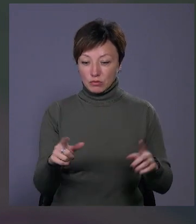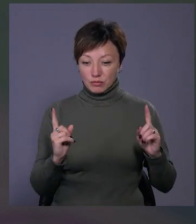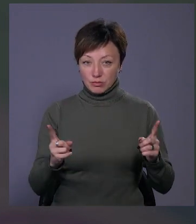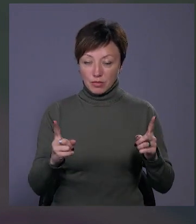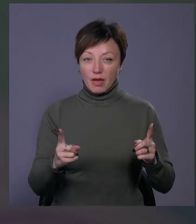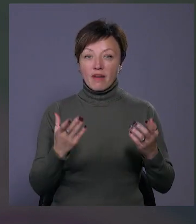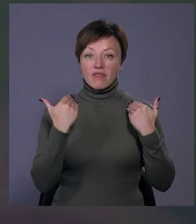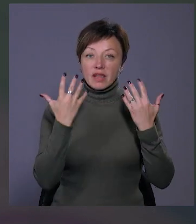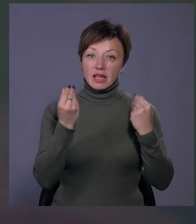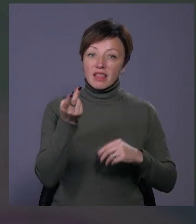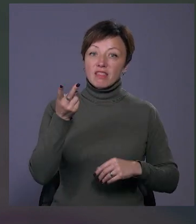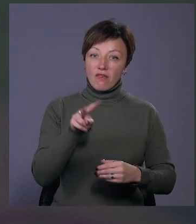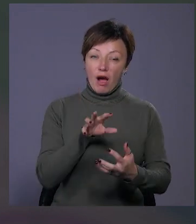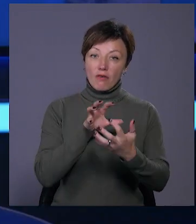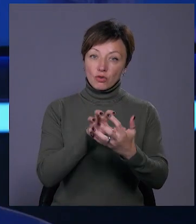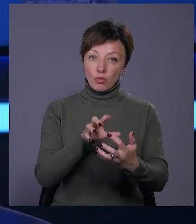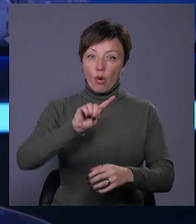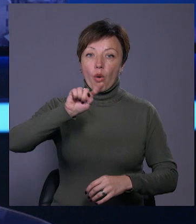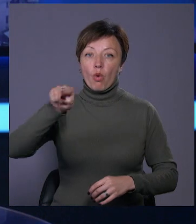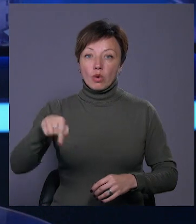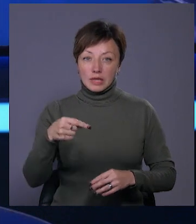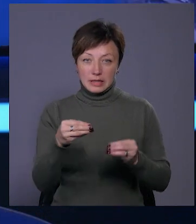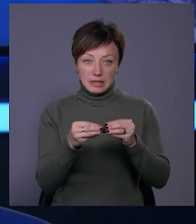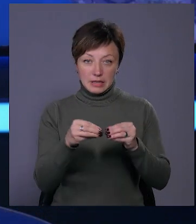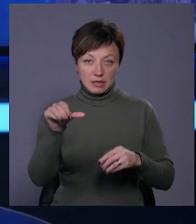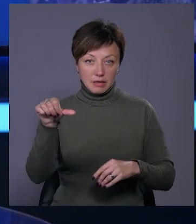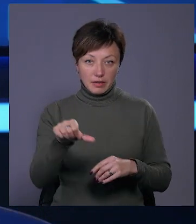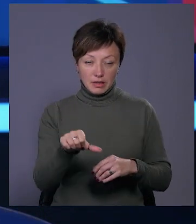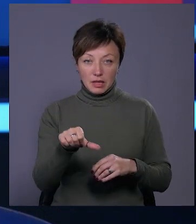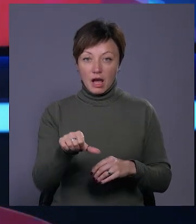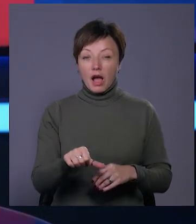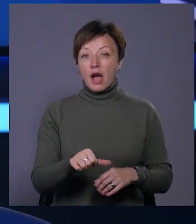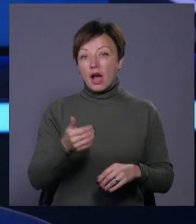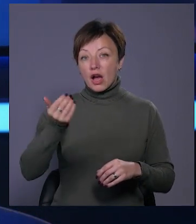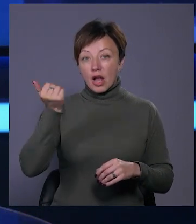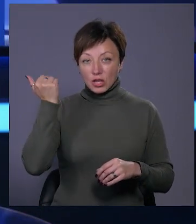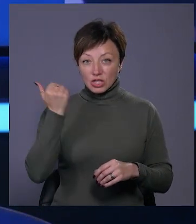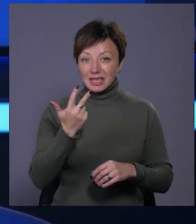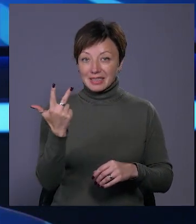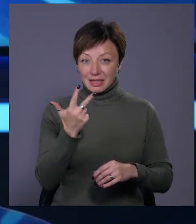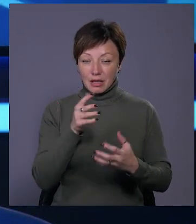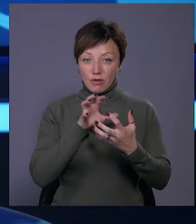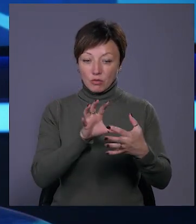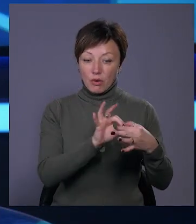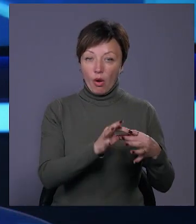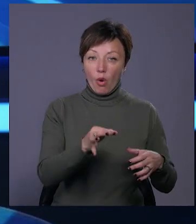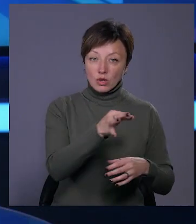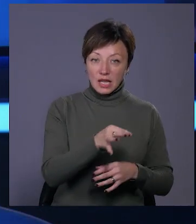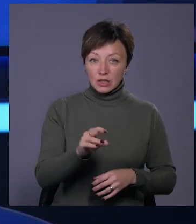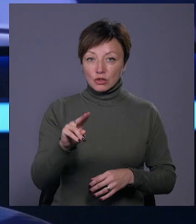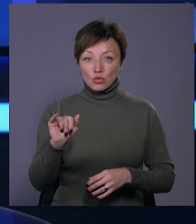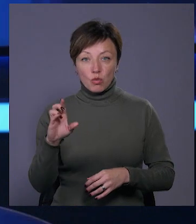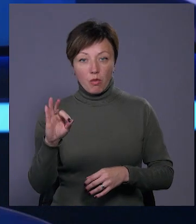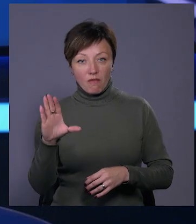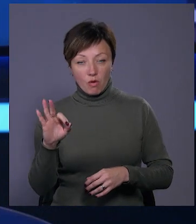У вихідні два автобуси з інтервалом в одну годину – 10 хвилин. Нагадаємо, раніше трійка сполучала Озерну та Дубове.